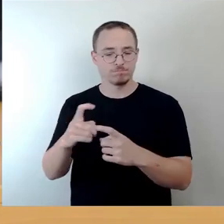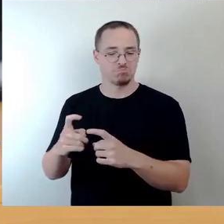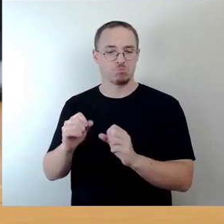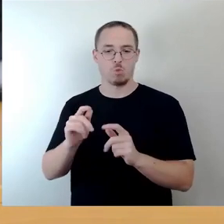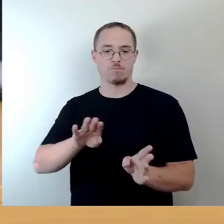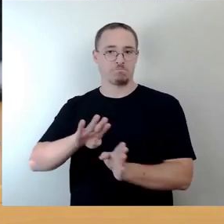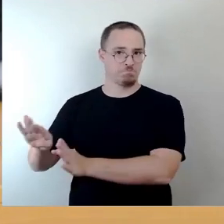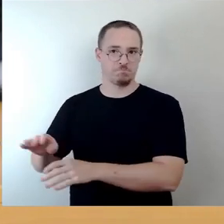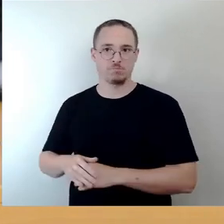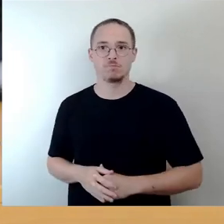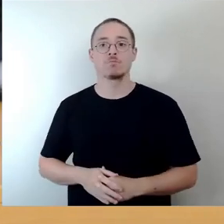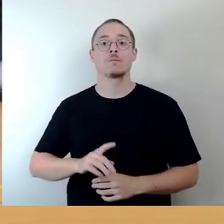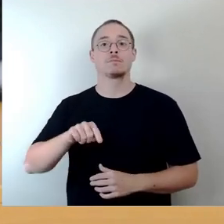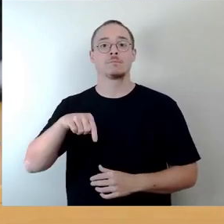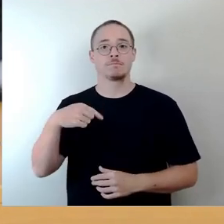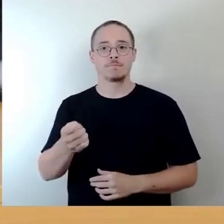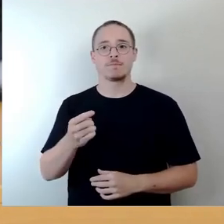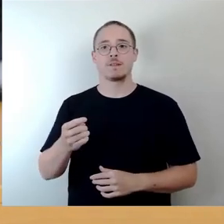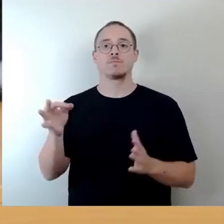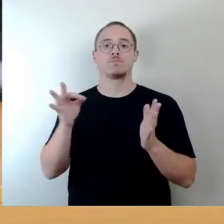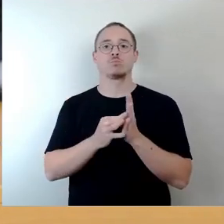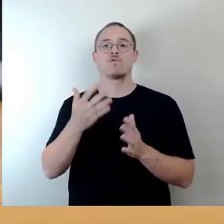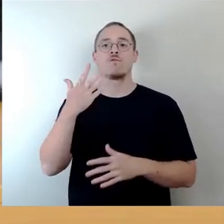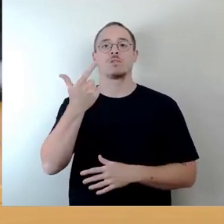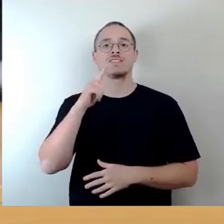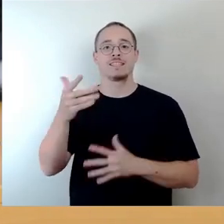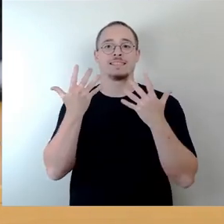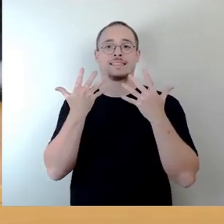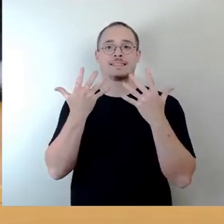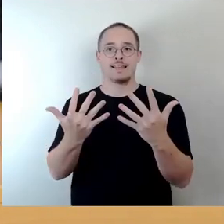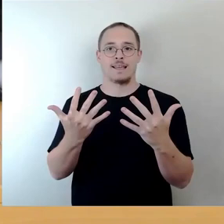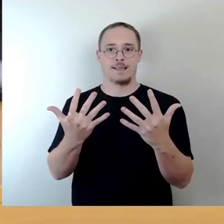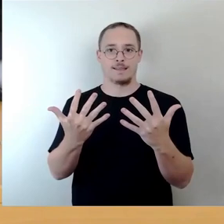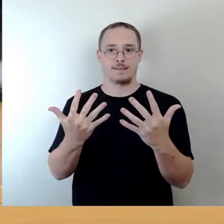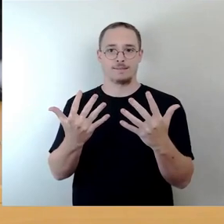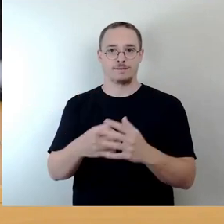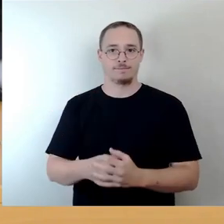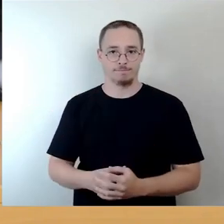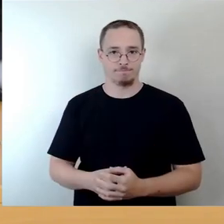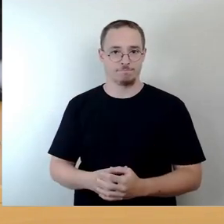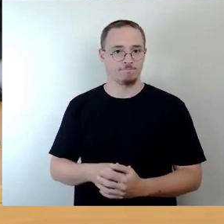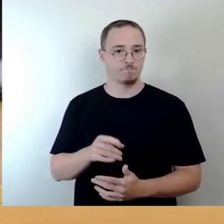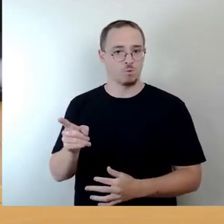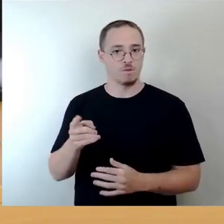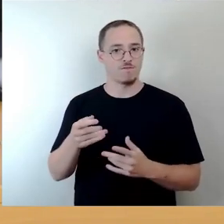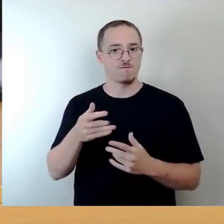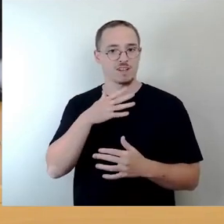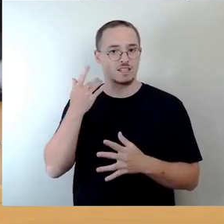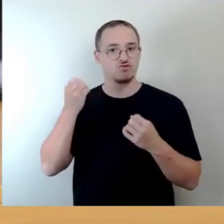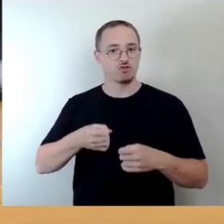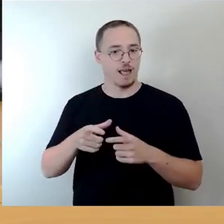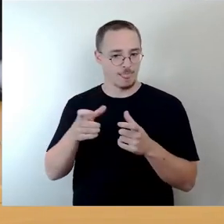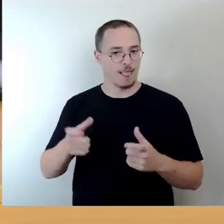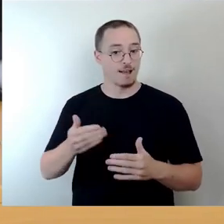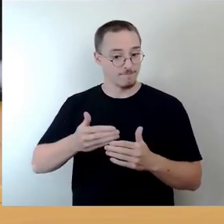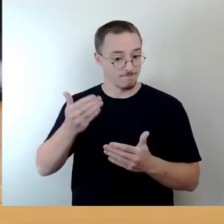den Top 25, 10 danach zu besprechen und zum Beschluss vorzulegen. Wer hier zustimmen kann,